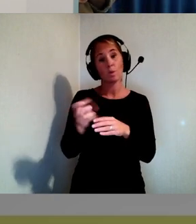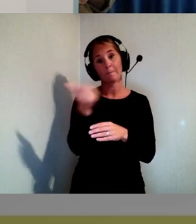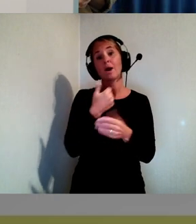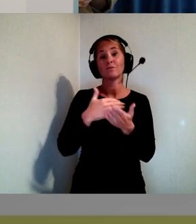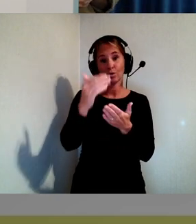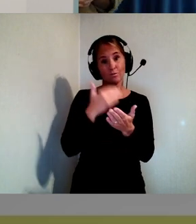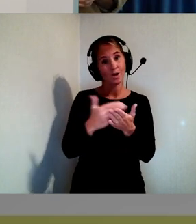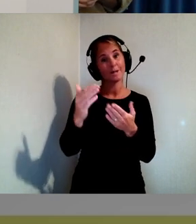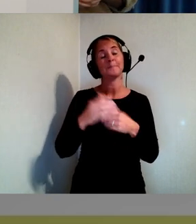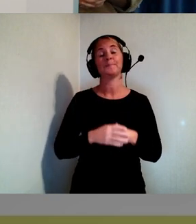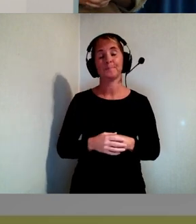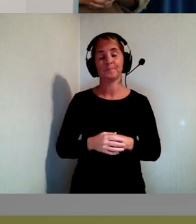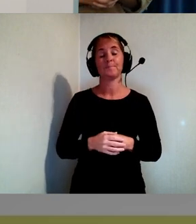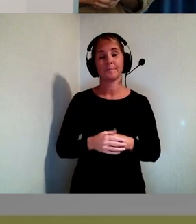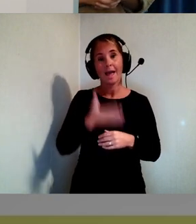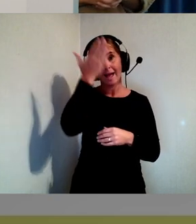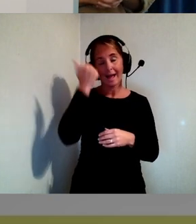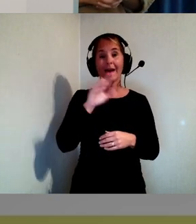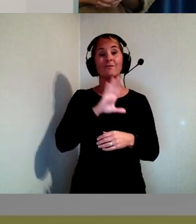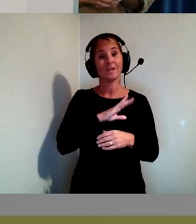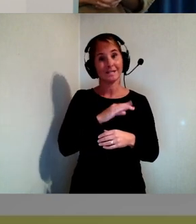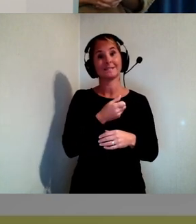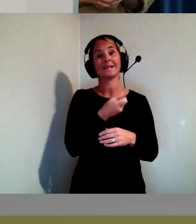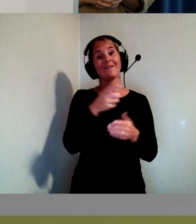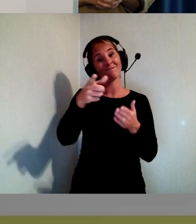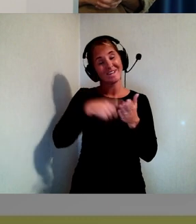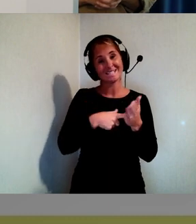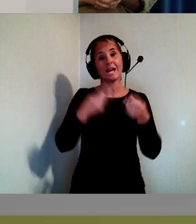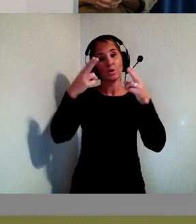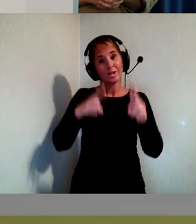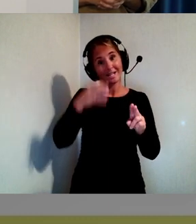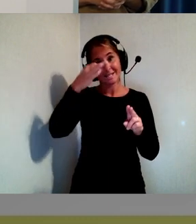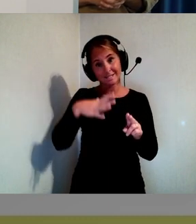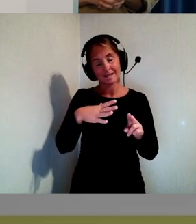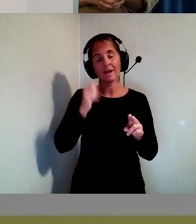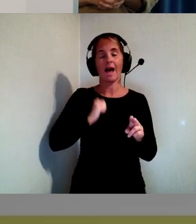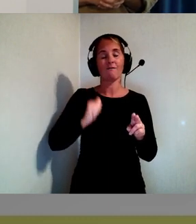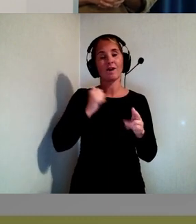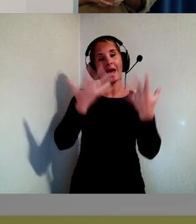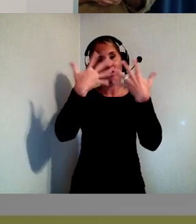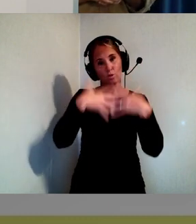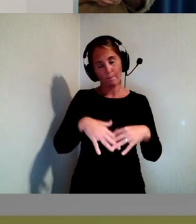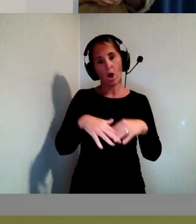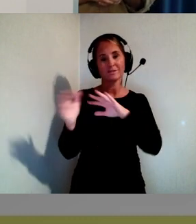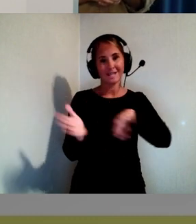Det kan finnas vissa juridiska risker med att använda automatgenererad text. Till exempel i all text.